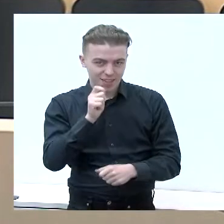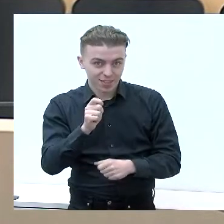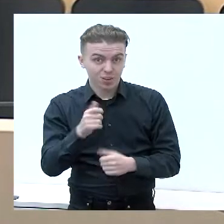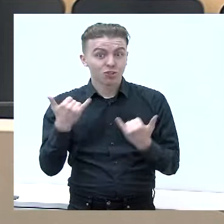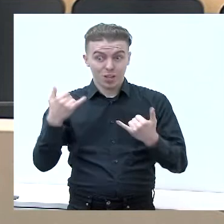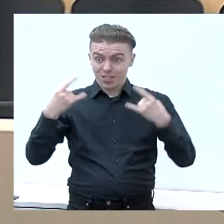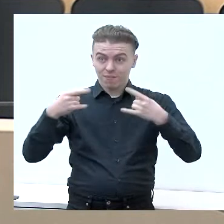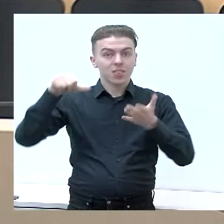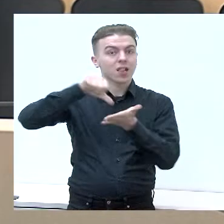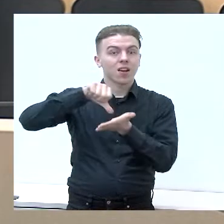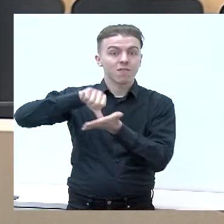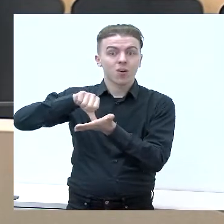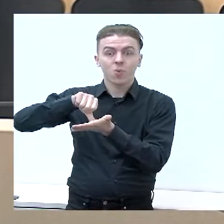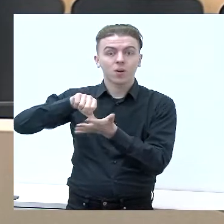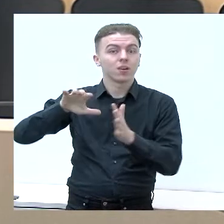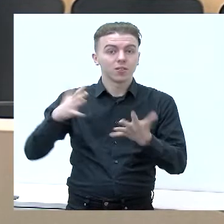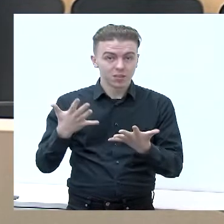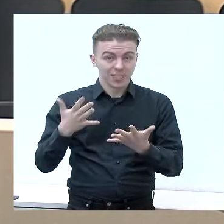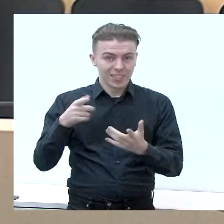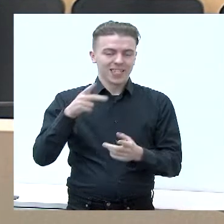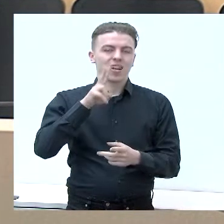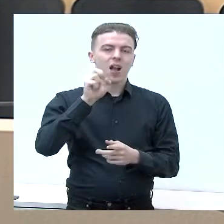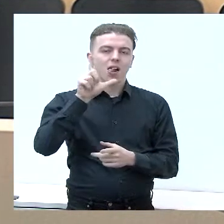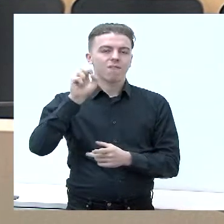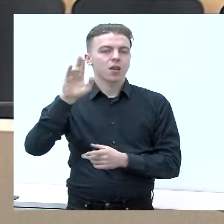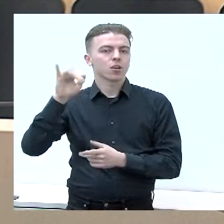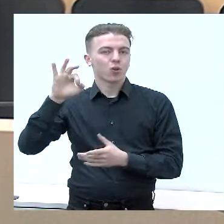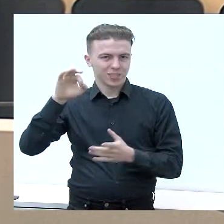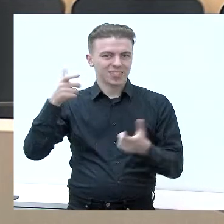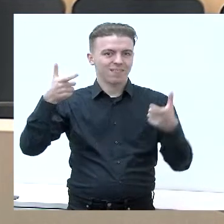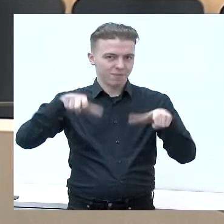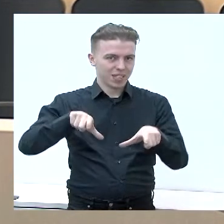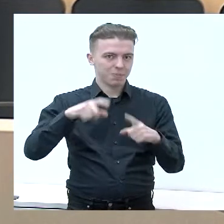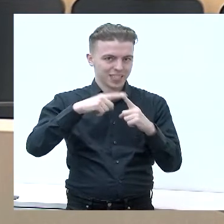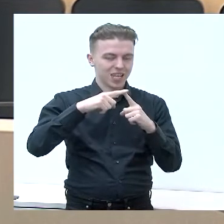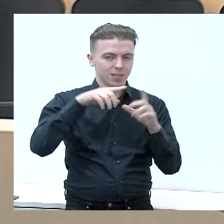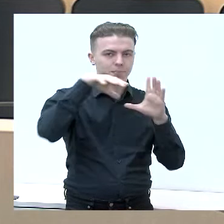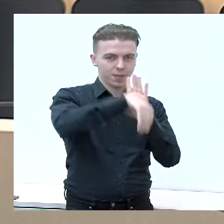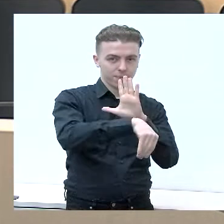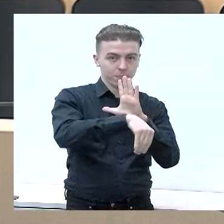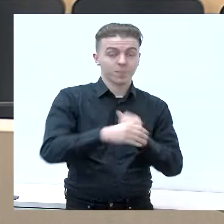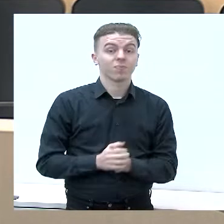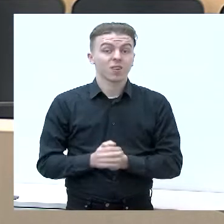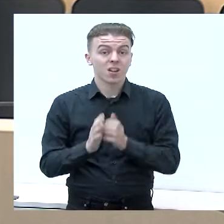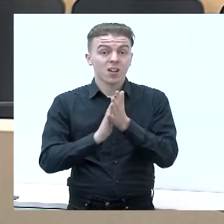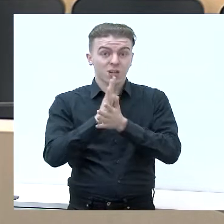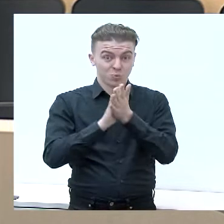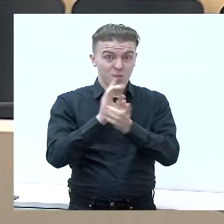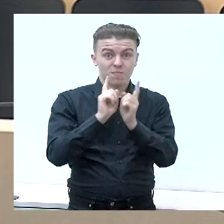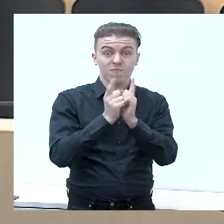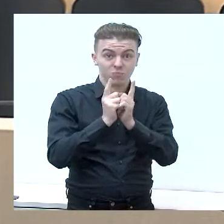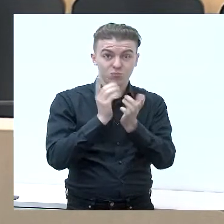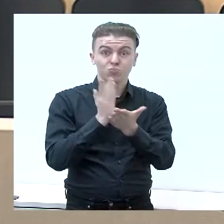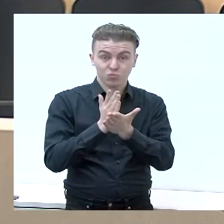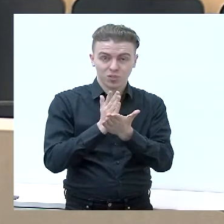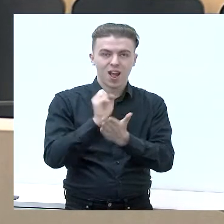dalyvauja kandidatai į kalvarjausią valdybės tarybą. Laida į lietuvių gestų kalbą verčia